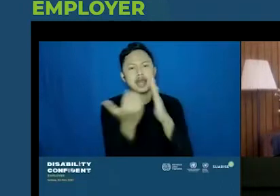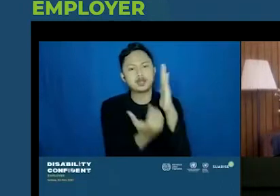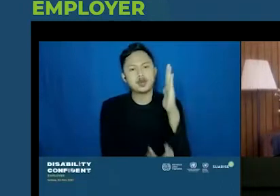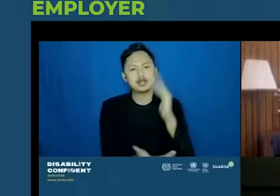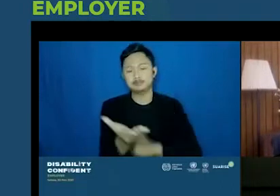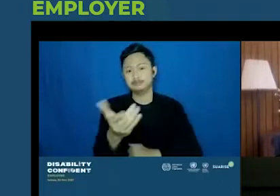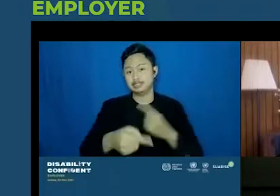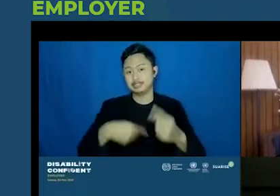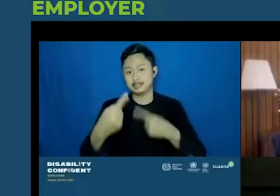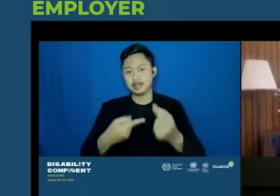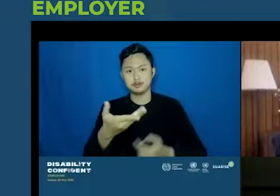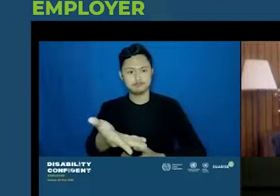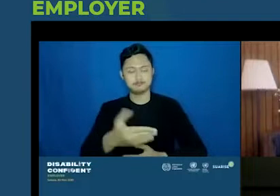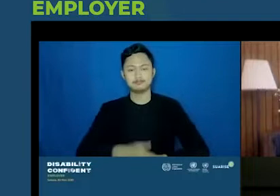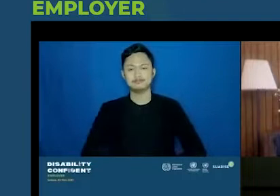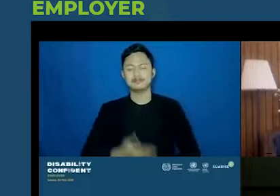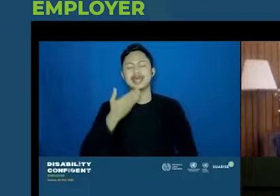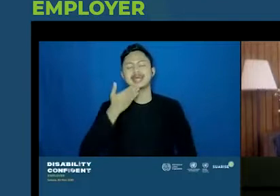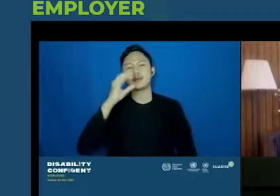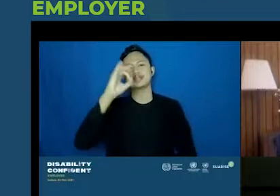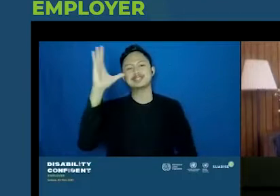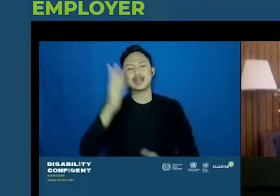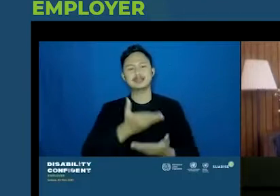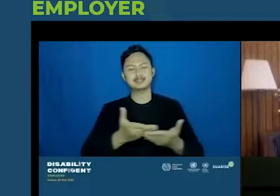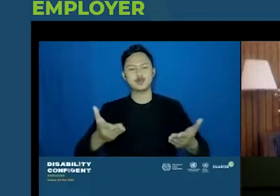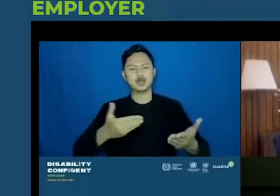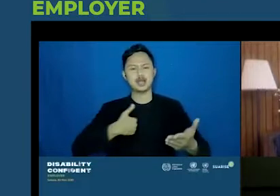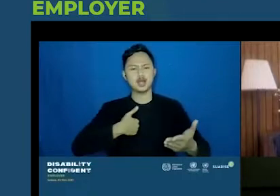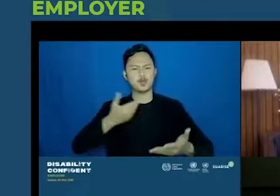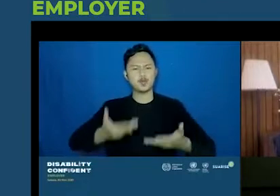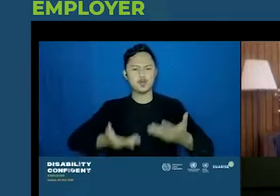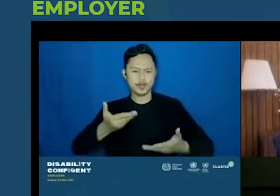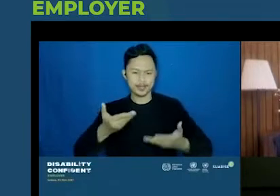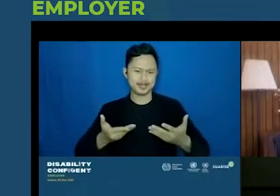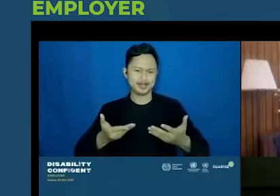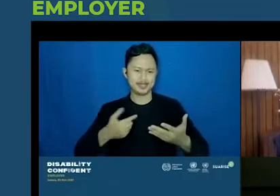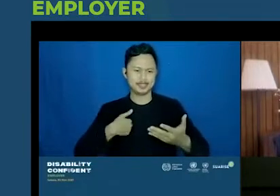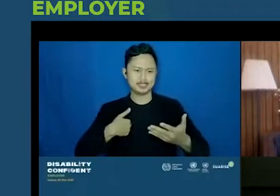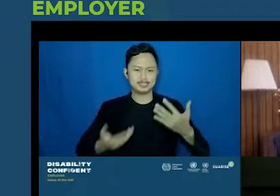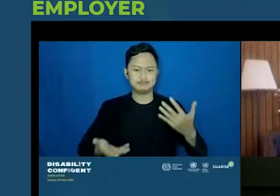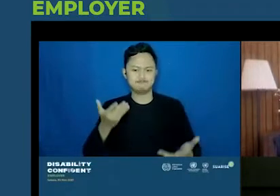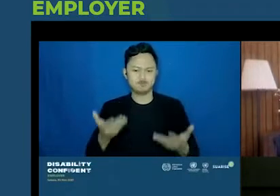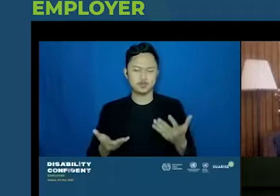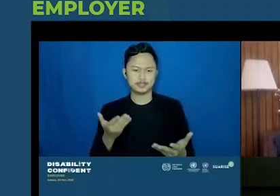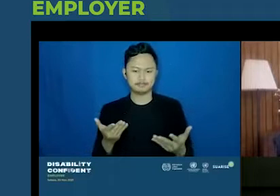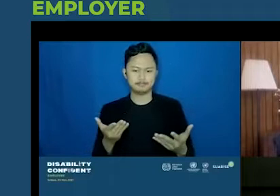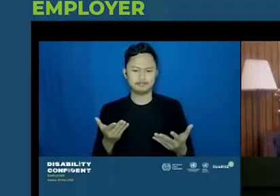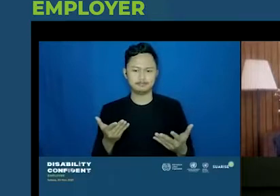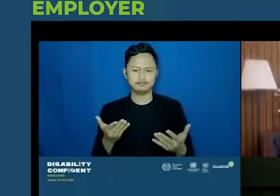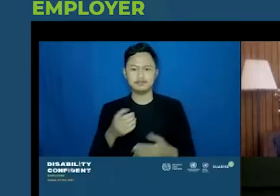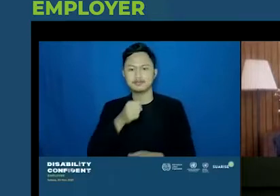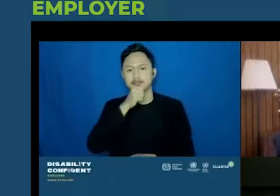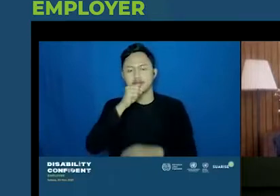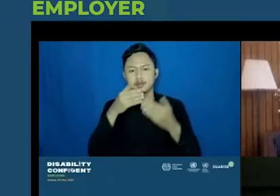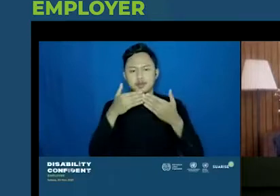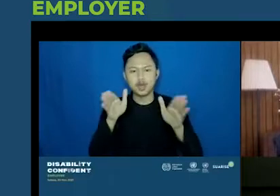Oke, selamat siang semuanya. Saya kayaknya harus on-off microphone, karena sebentar